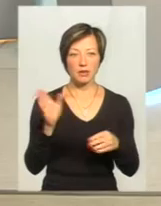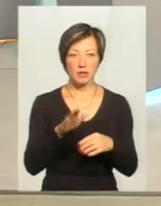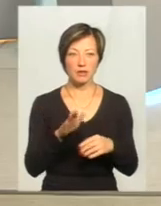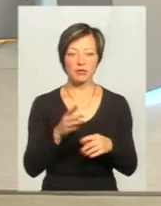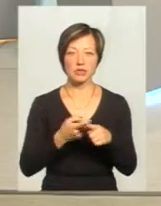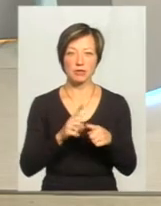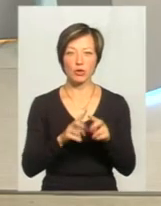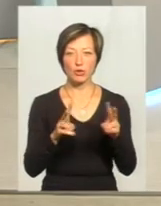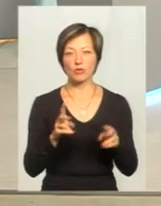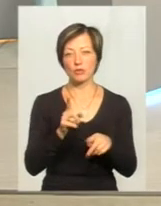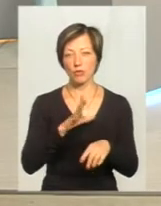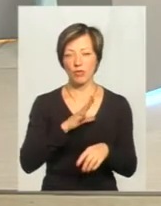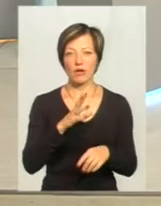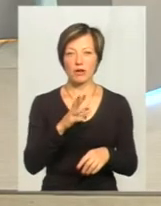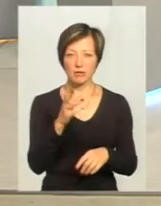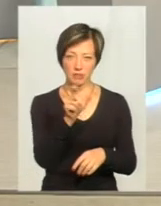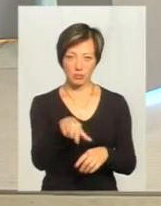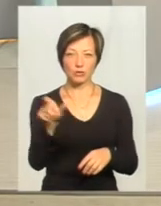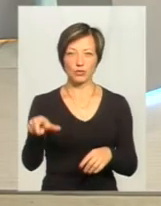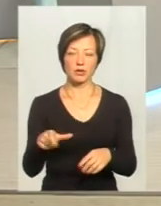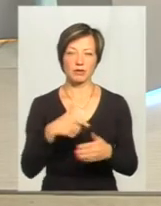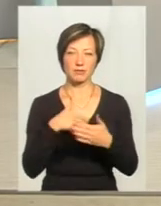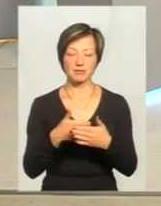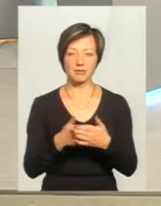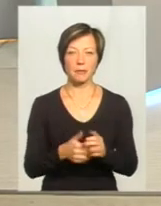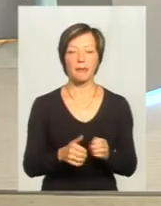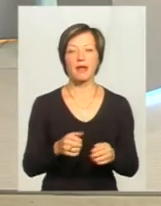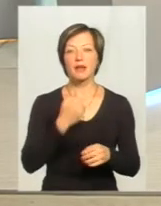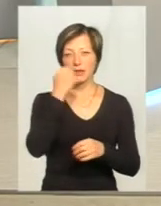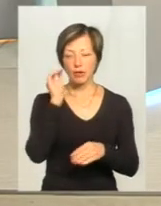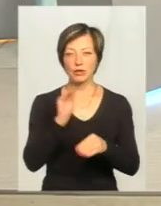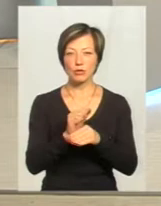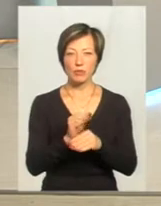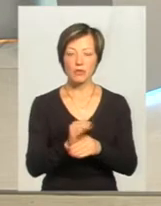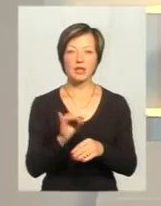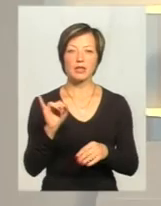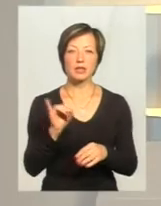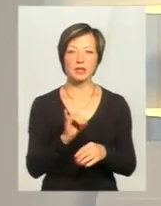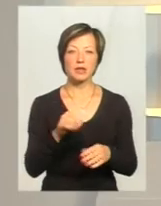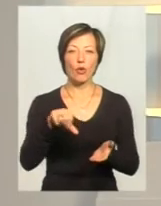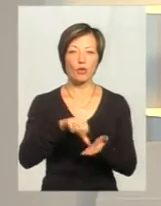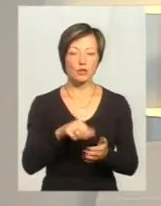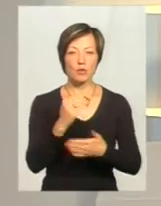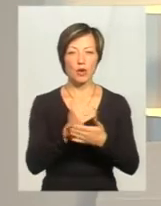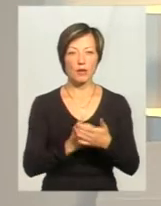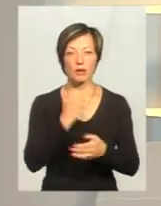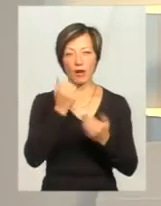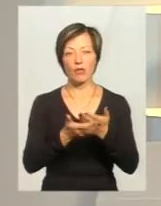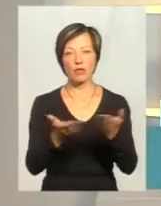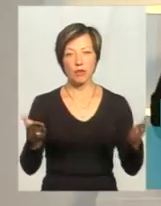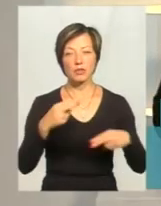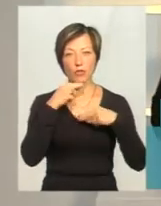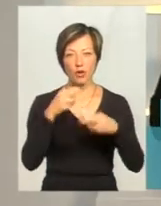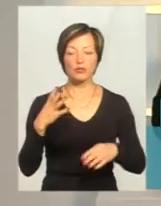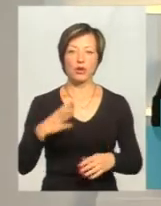щоб цим хтось був саме я або хтось інший. Це буде дуже важливо для нас допомога для повіця. Дякую вам доповнення і за участь. Дякую вам за